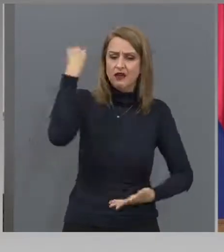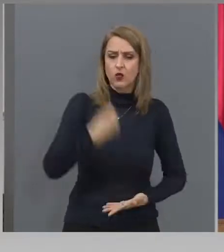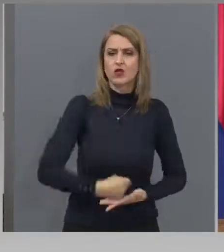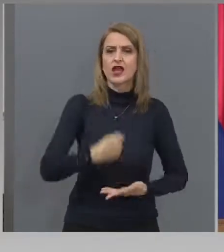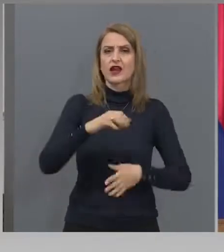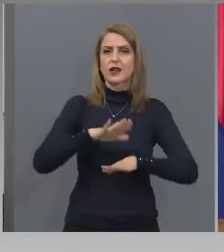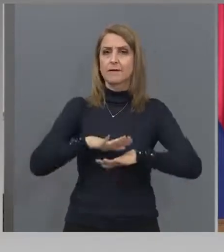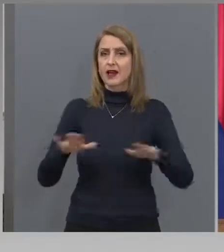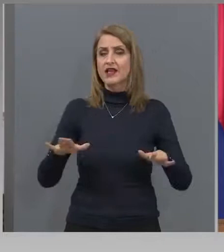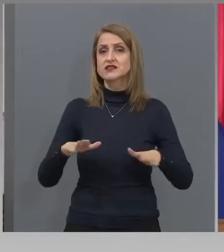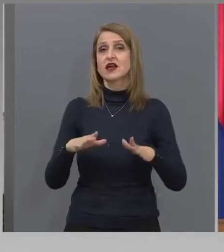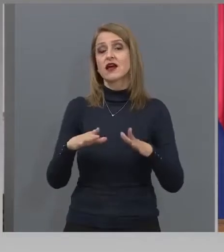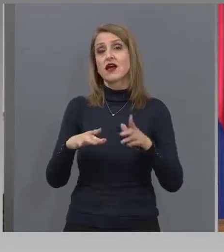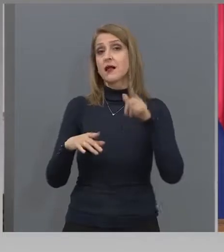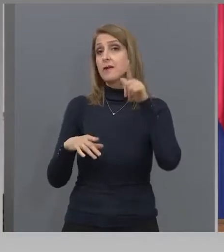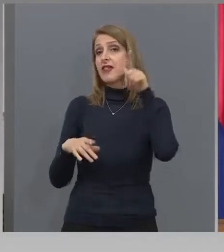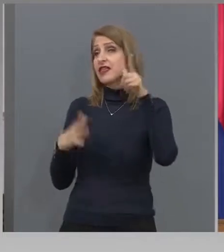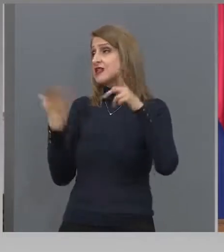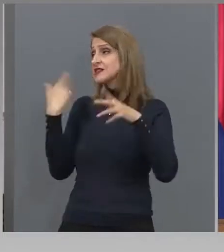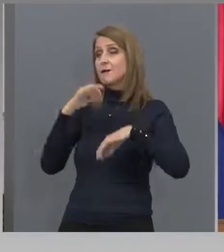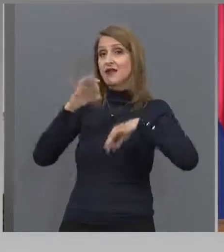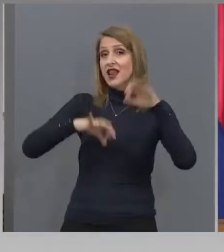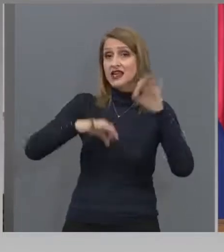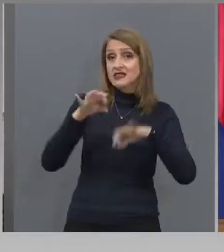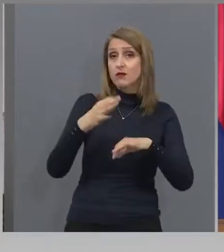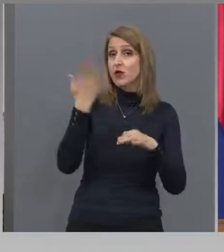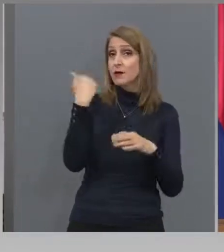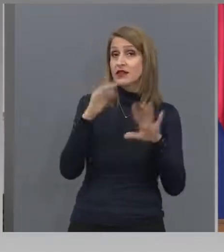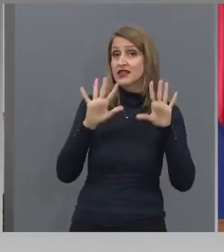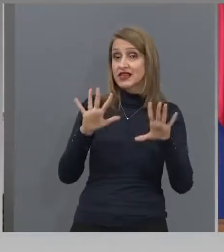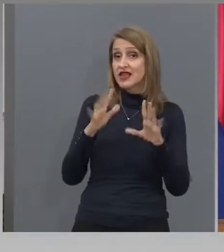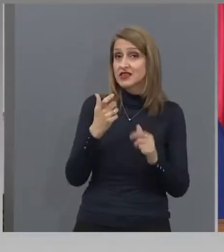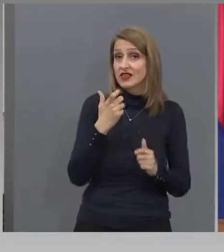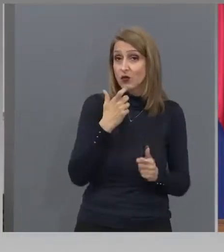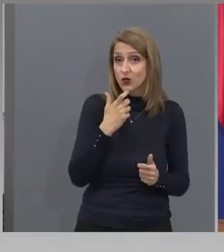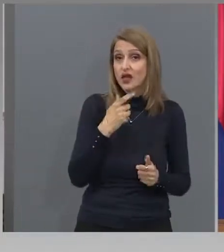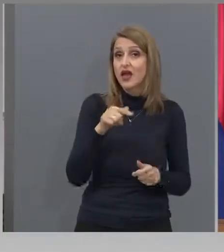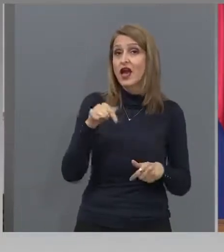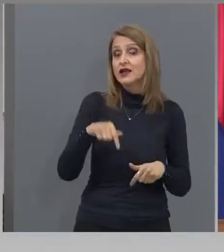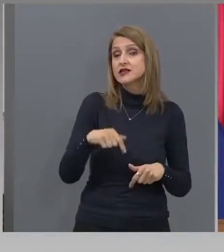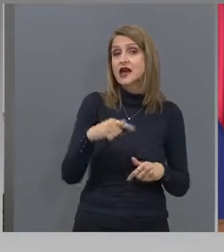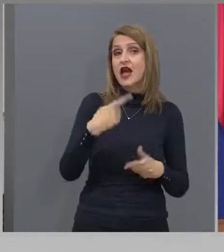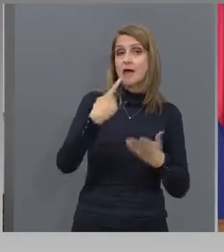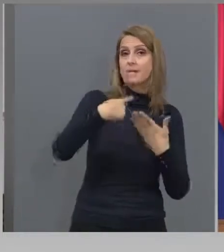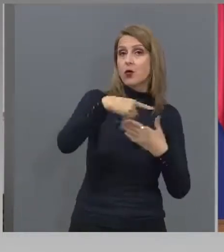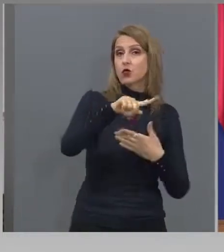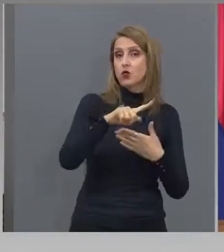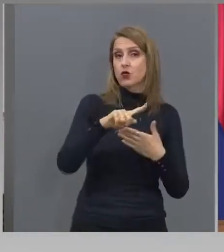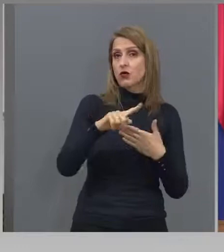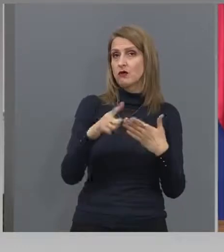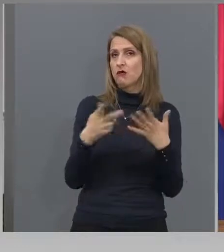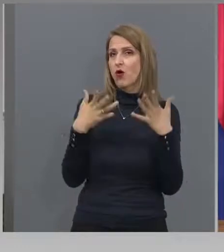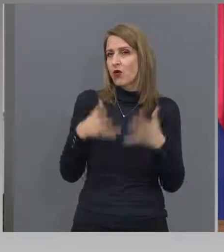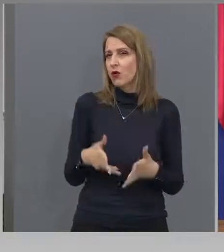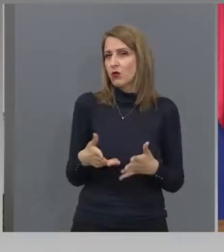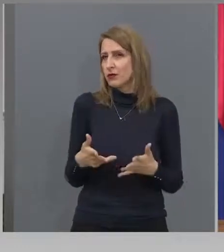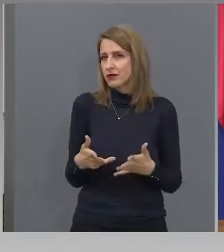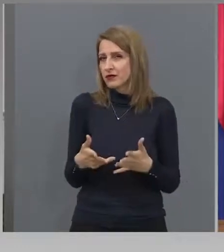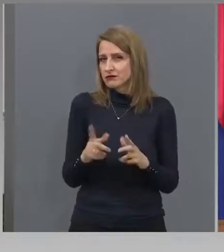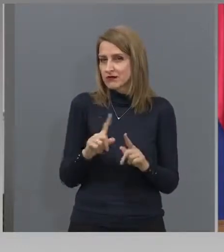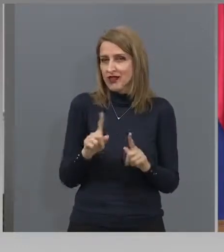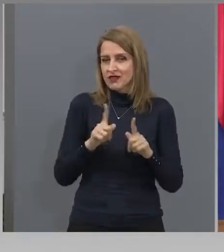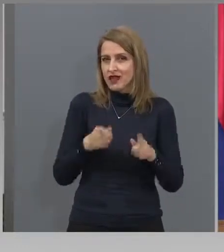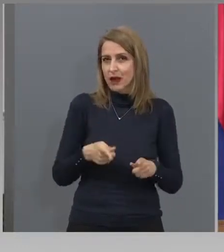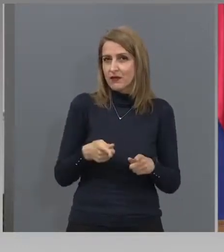в кампания са. Те са имали кампании предните 10 години, а сега езика е доста глуп смисъл. не трябва ли да им